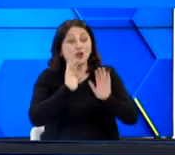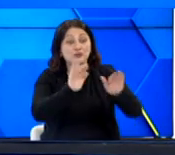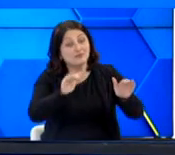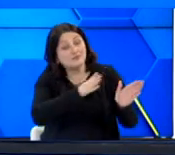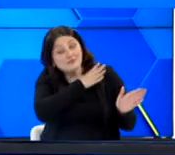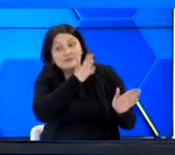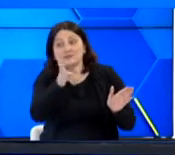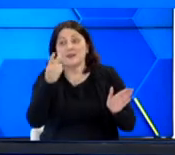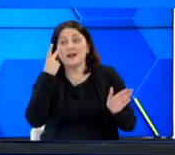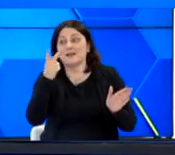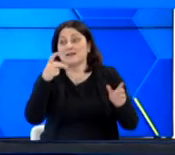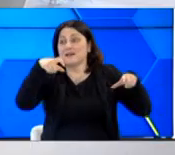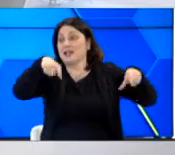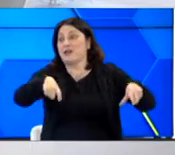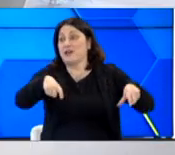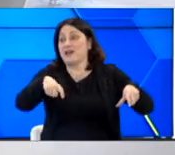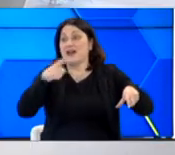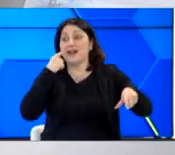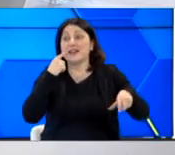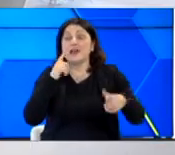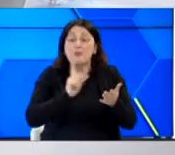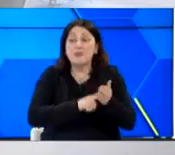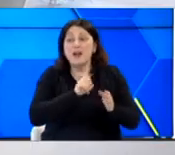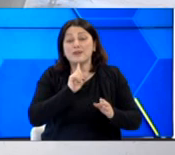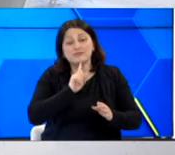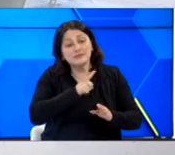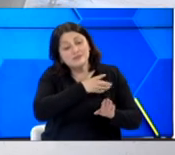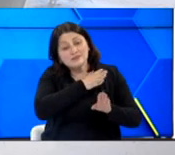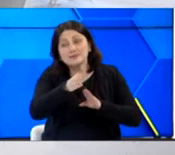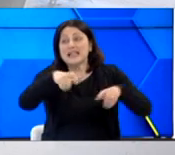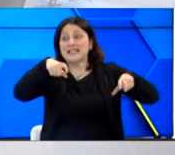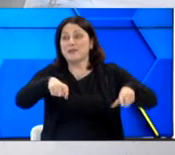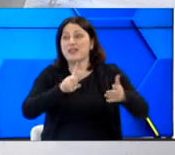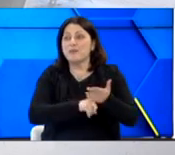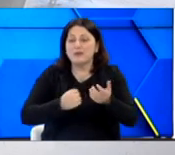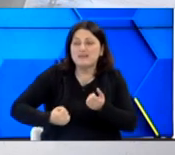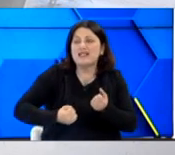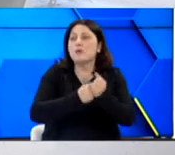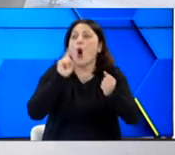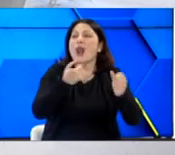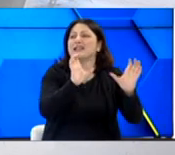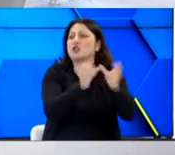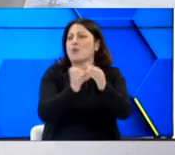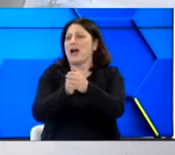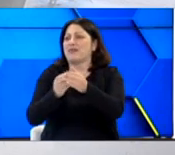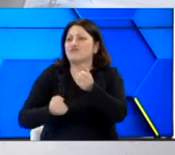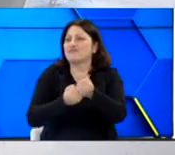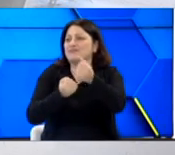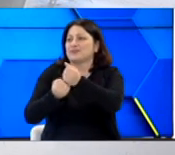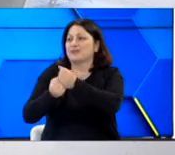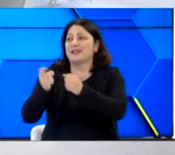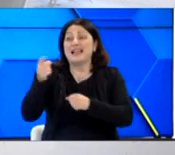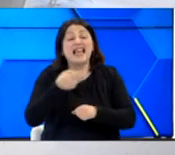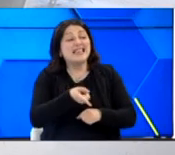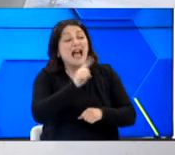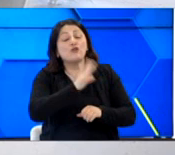παρουσία. το πω και θα το ξαναπώ. Αξίζει να είμαστε εκεί και να εμψυχώσουμε τις ομάδες. Και όσοι μπορούν αύριο